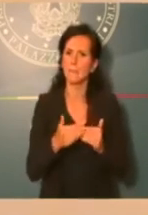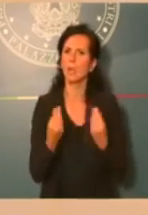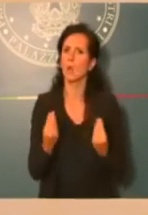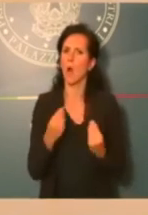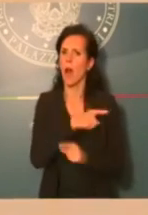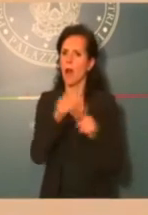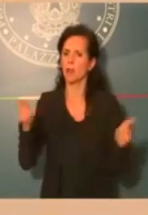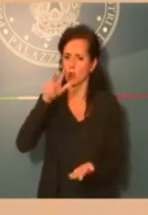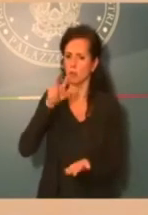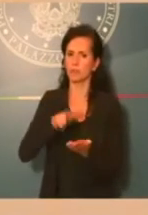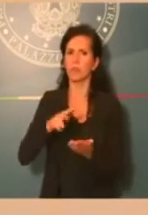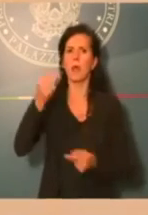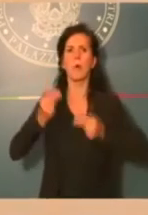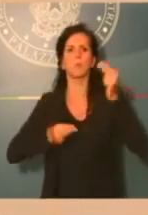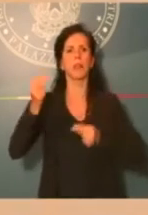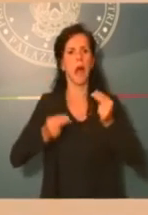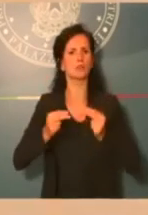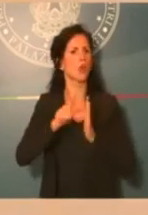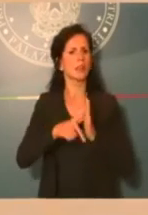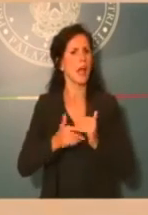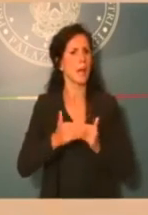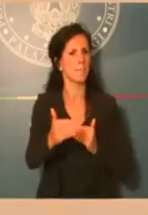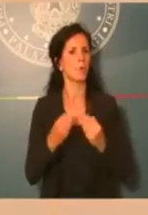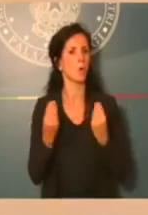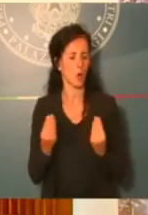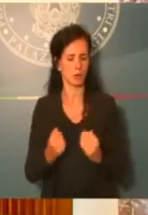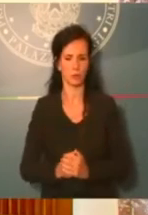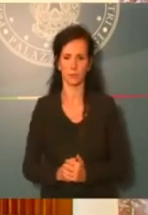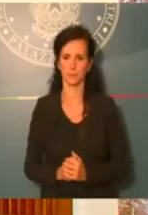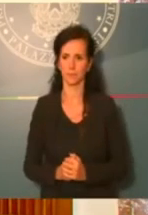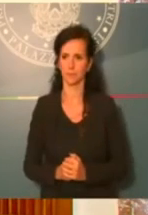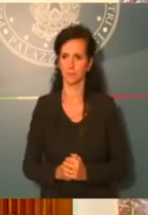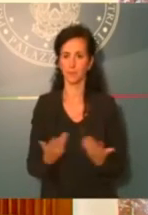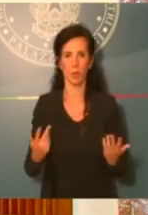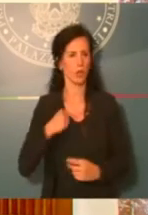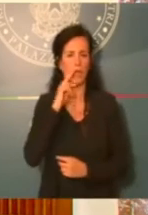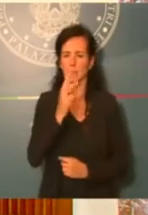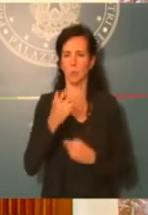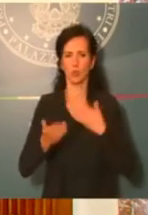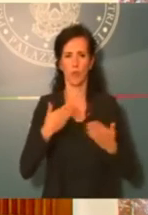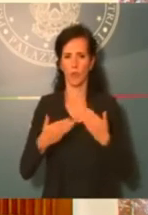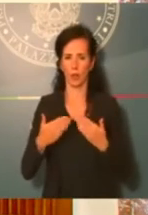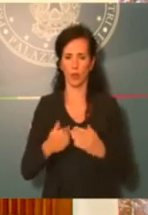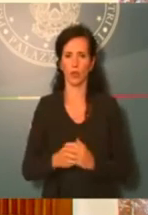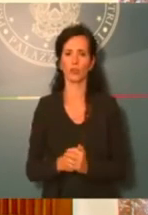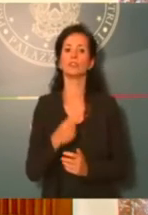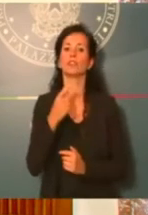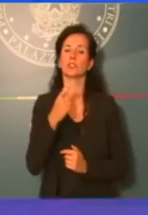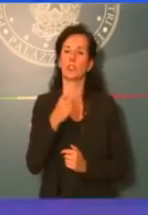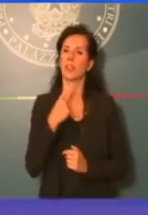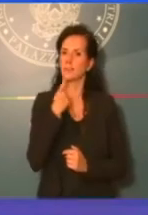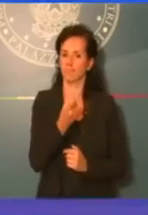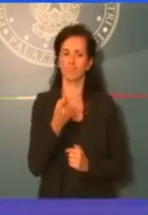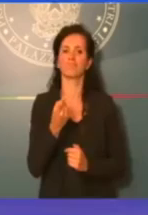scossamento di bilancio e di quanto tempo. Era velocissimo, lei ha parlato di una gestazione, posso